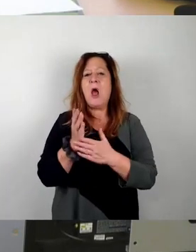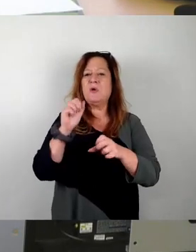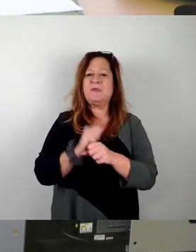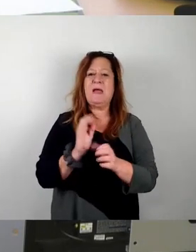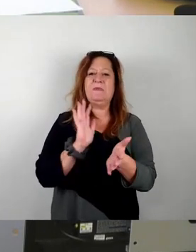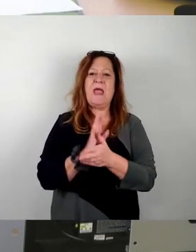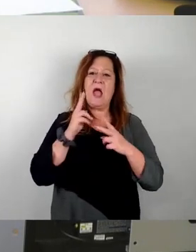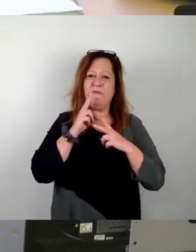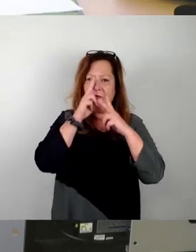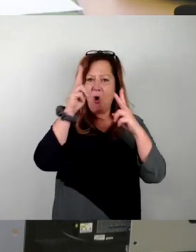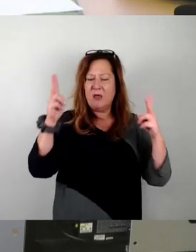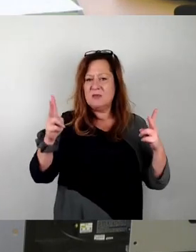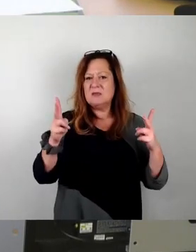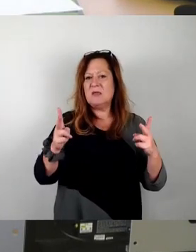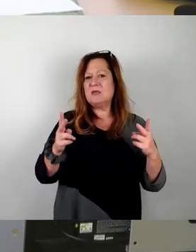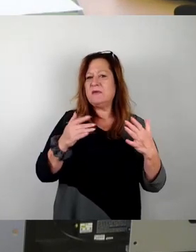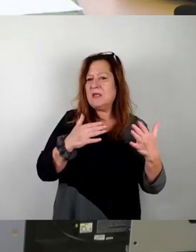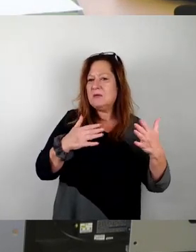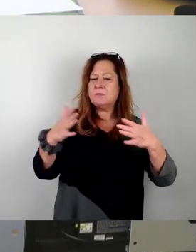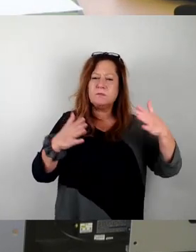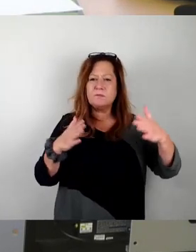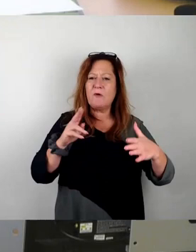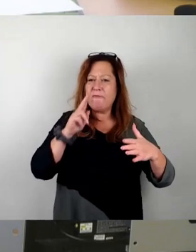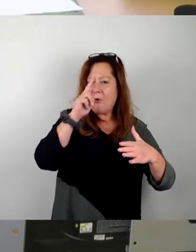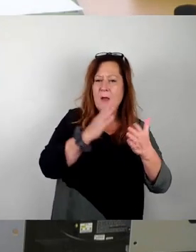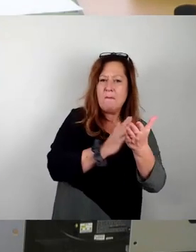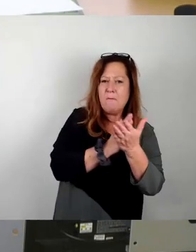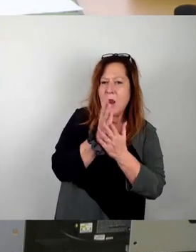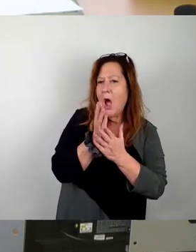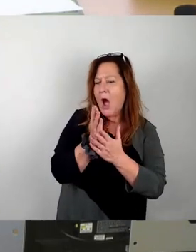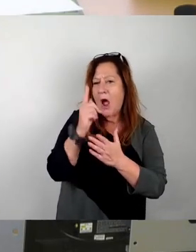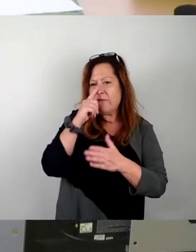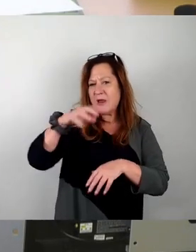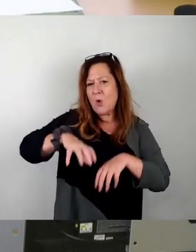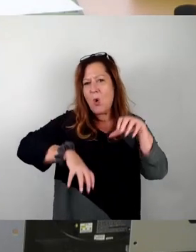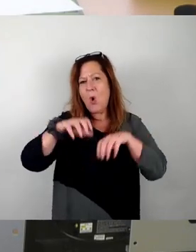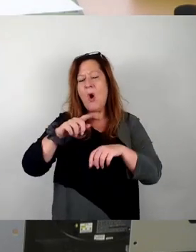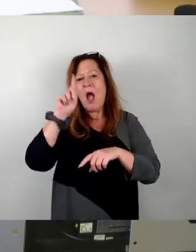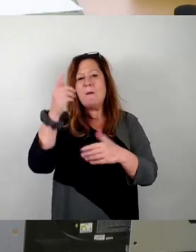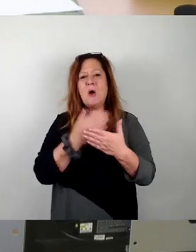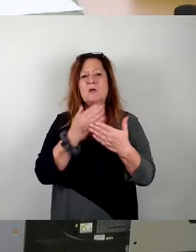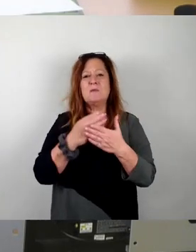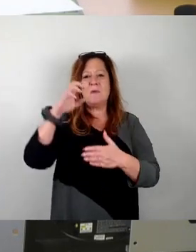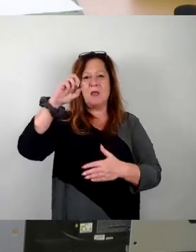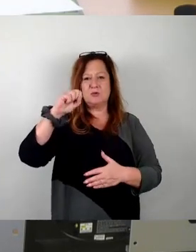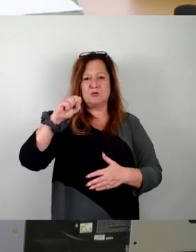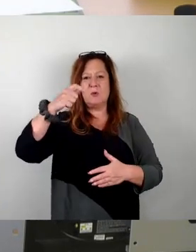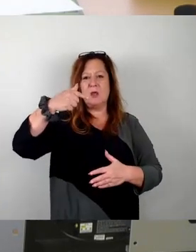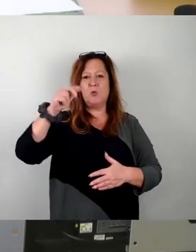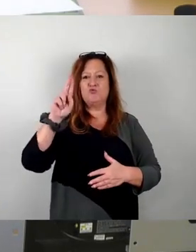kommuniziert worden. Ja, in der Johannstadt muss man vorsichtig sein. Auf der anderen Seite Stübelallee war dann ein Vorzugsgebiet, eine